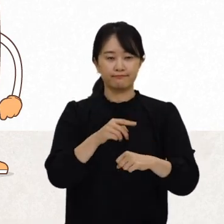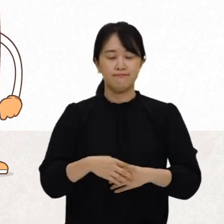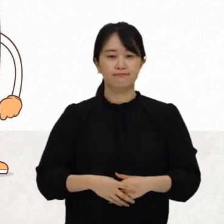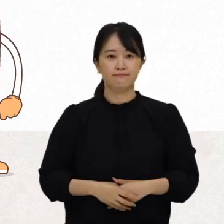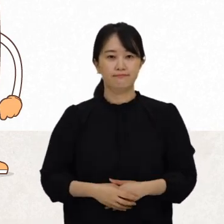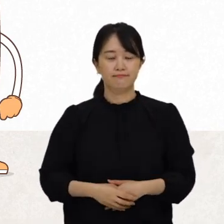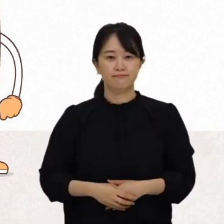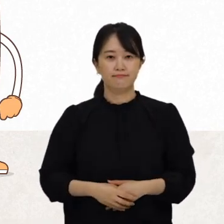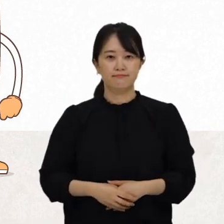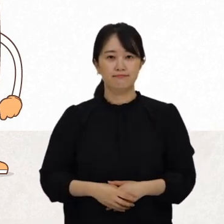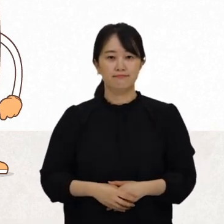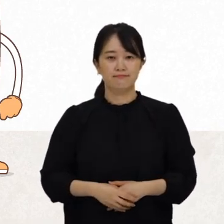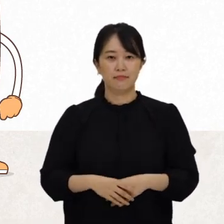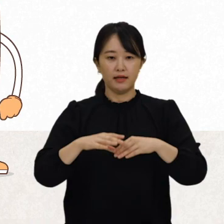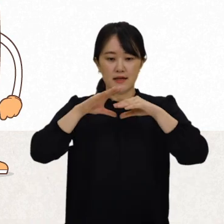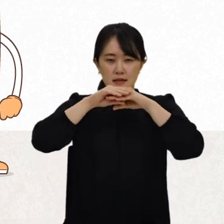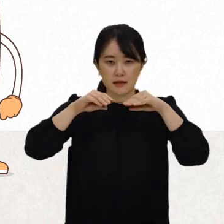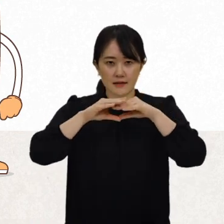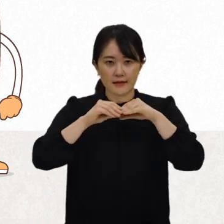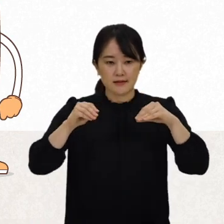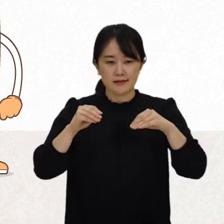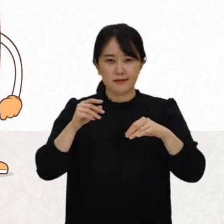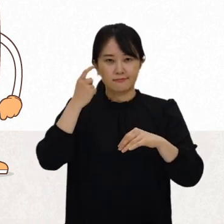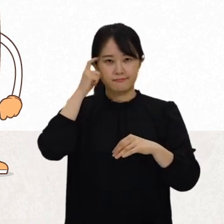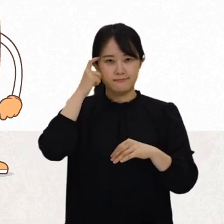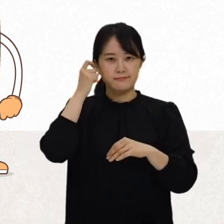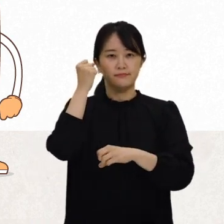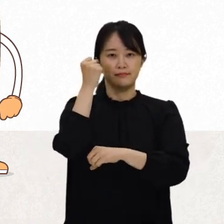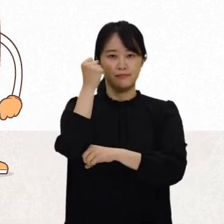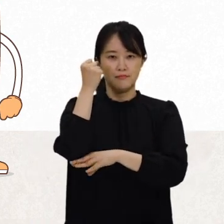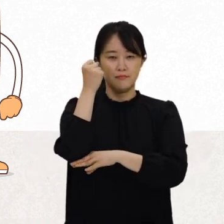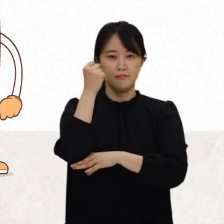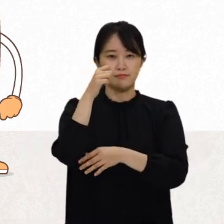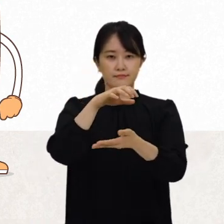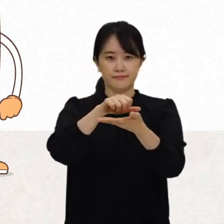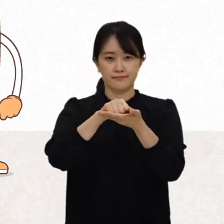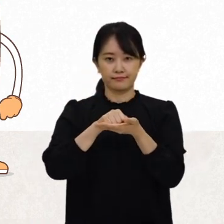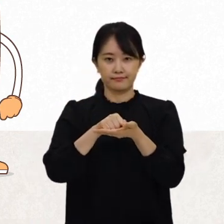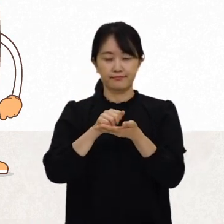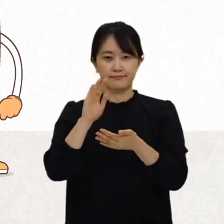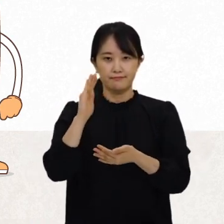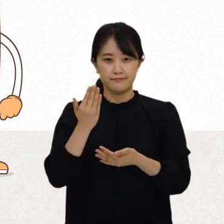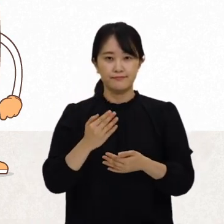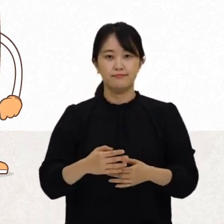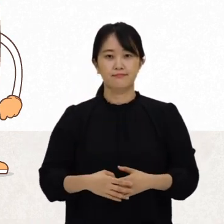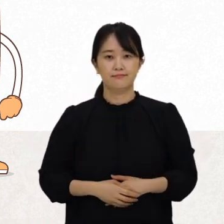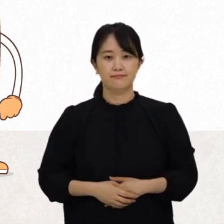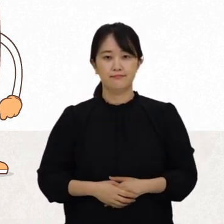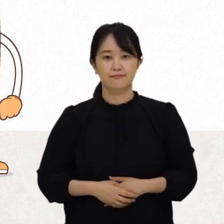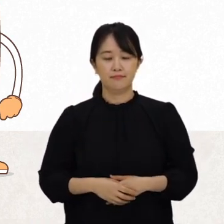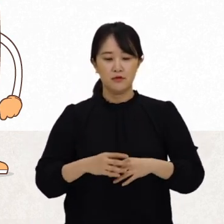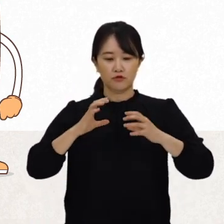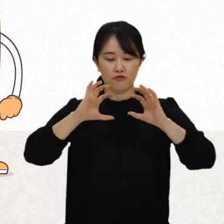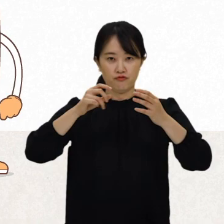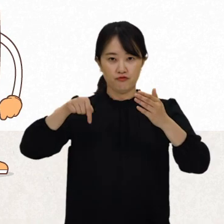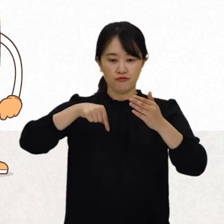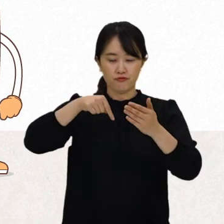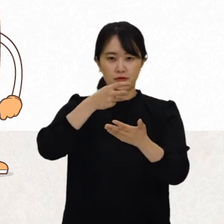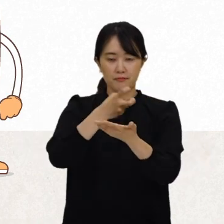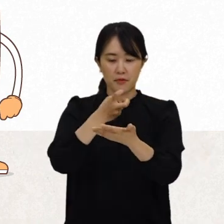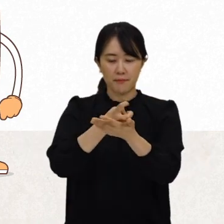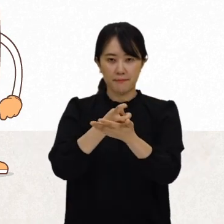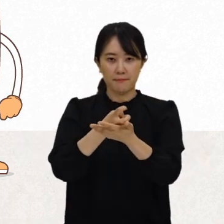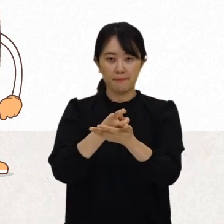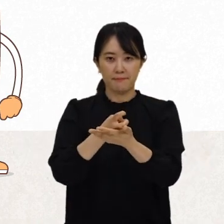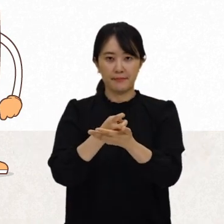협약의 모든 조항을 해석하고 응용하는 데 기본이 되고요. 각 당사국의 국내 법령 및 제도와